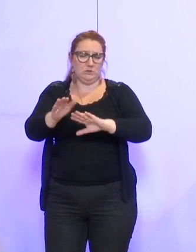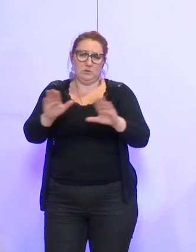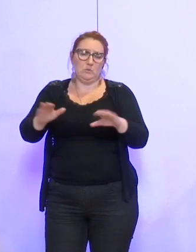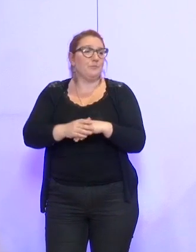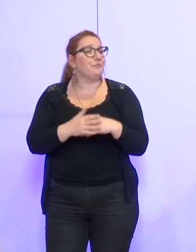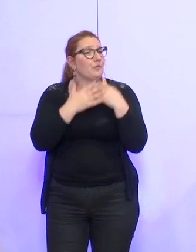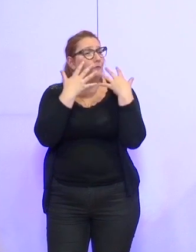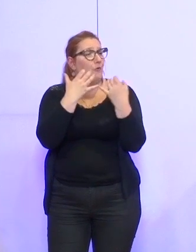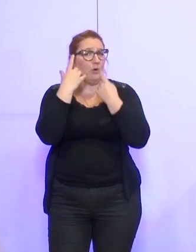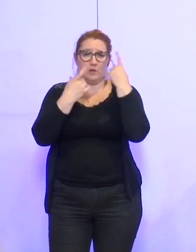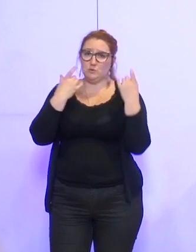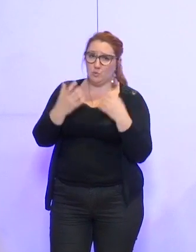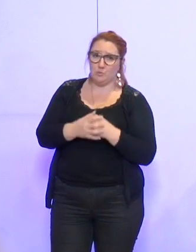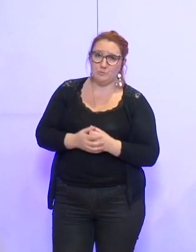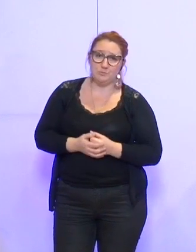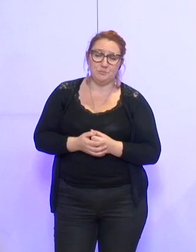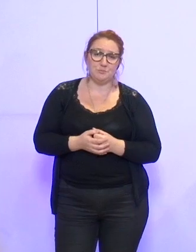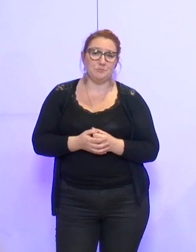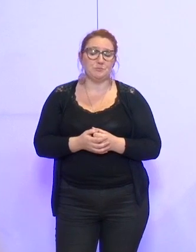Y a-t-il des questions particulières ?